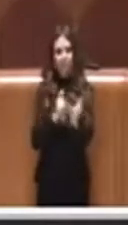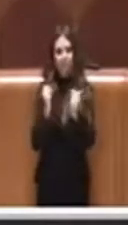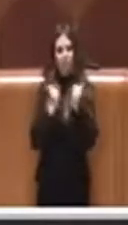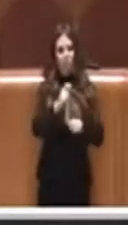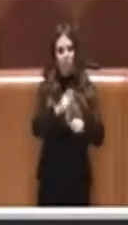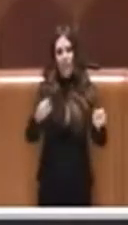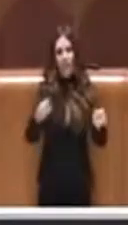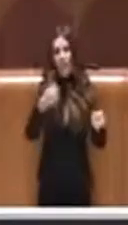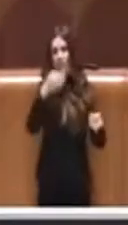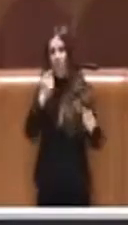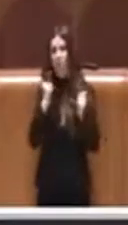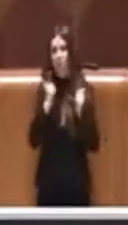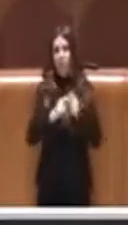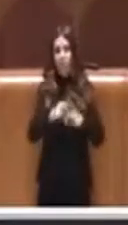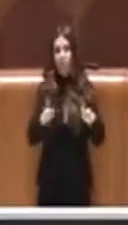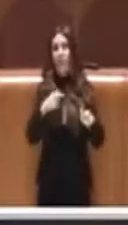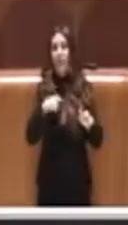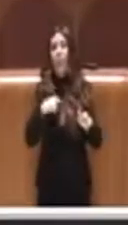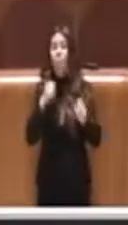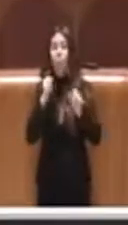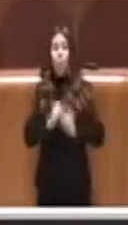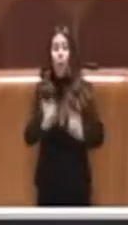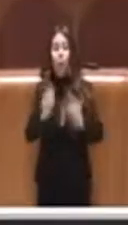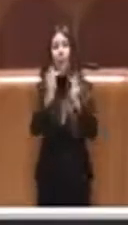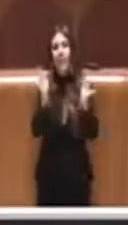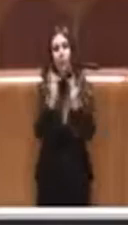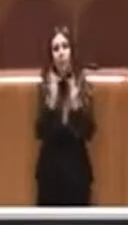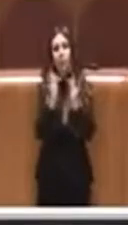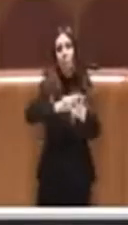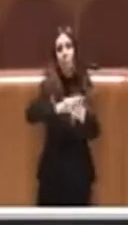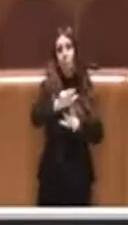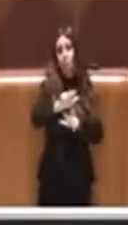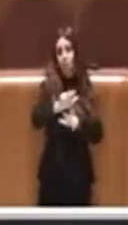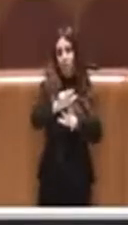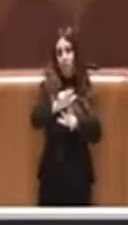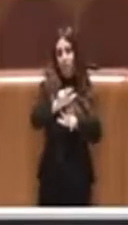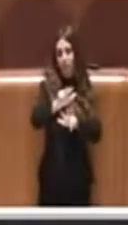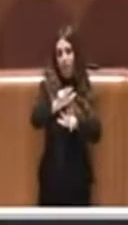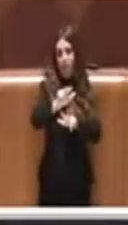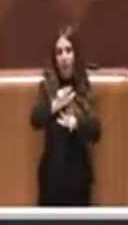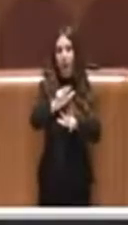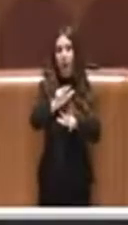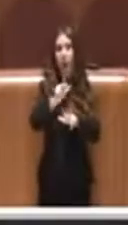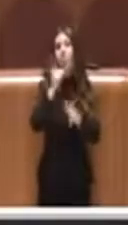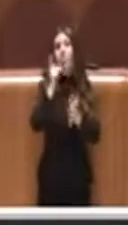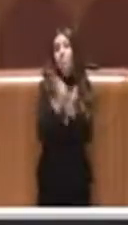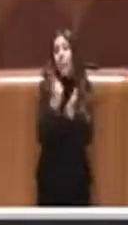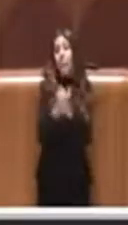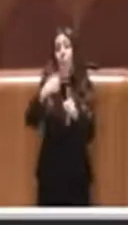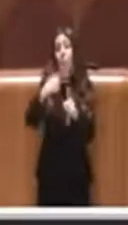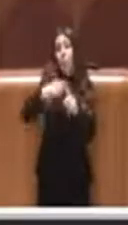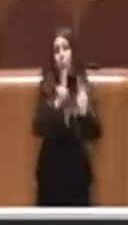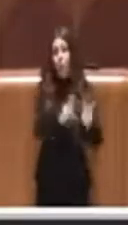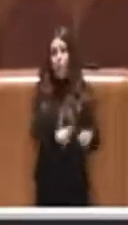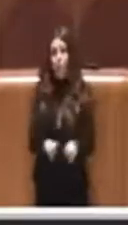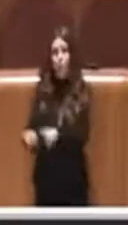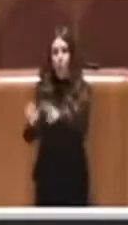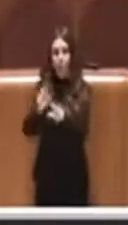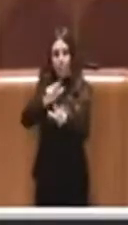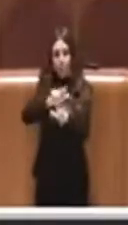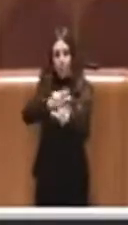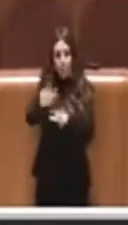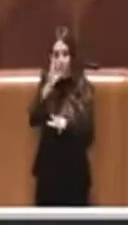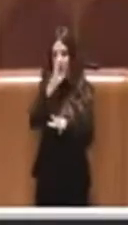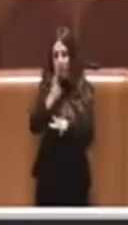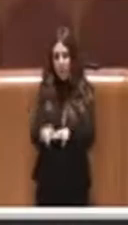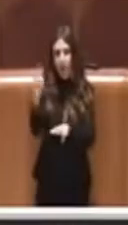rivolgere nel sito municipale, ci deve essere il controllo del municipio, del